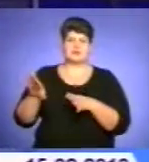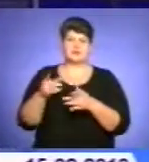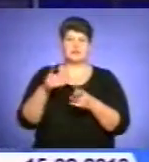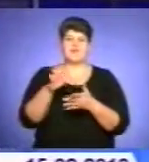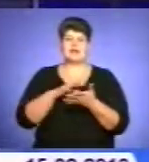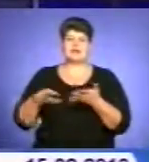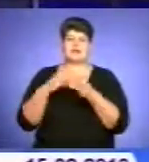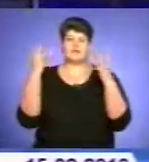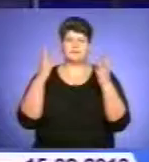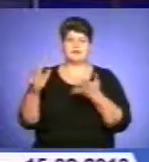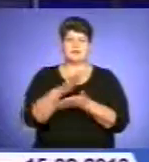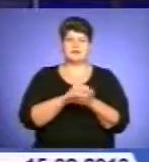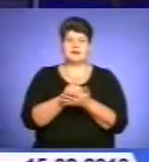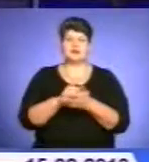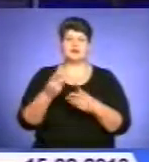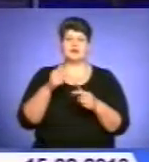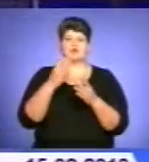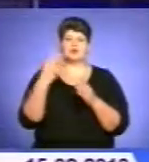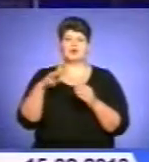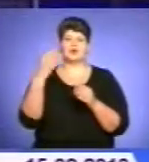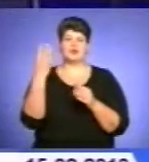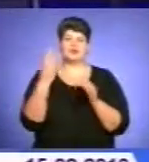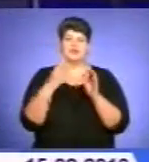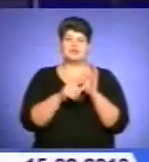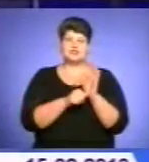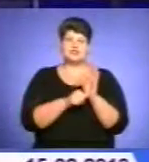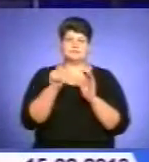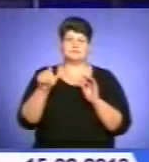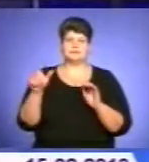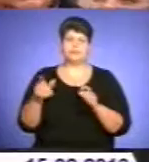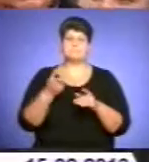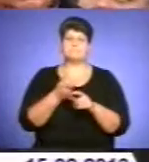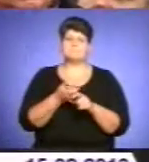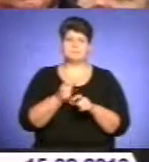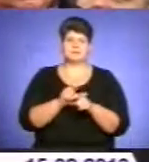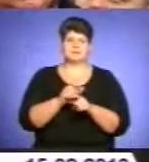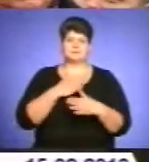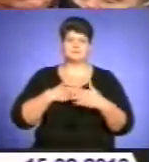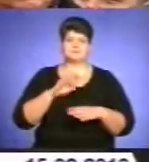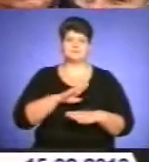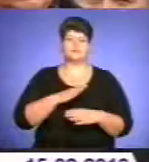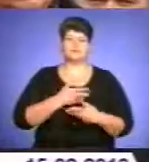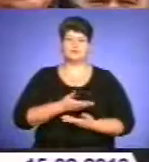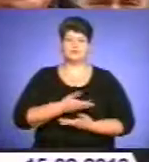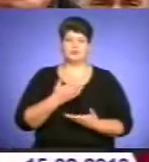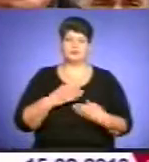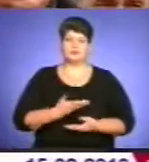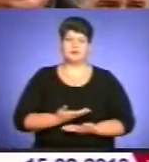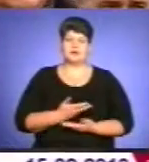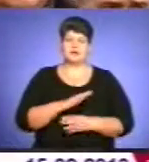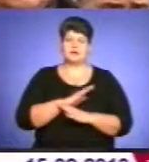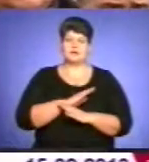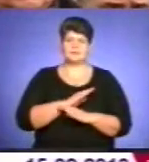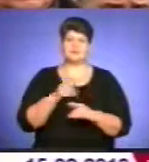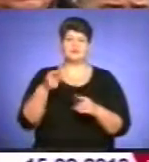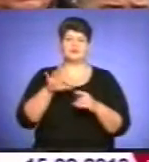вогню та смерті, а 46 юнаків більше ніколи не радітимуть життю. Роман у Храпцю було 18 років, коли його